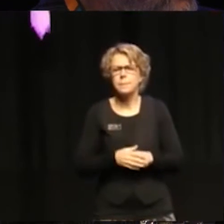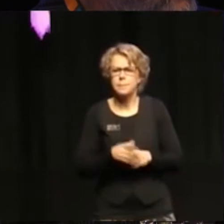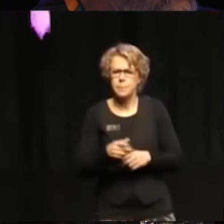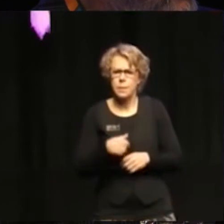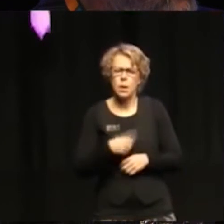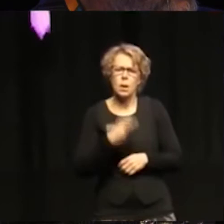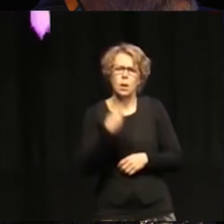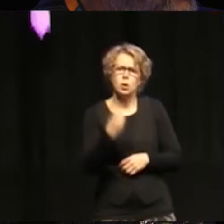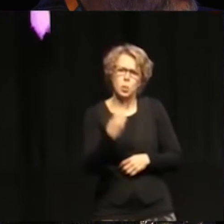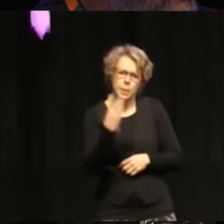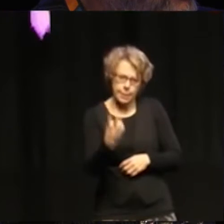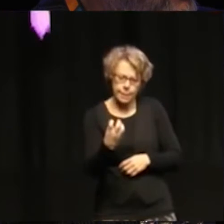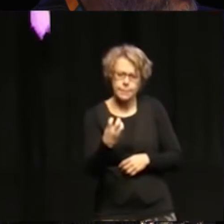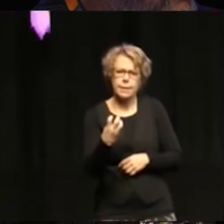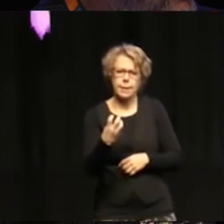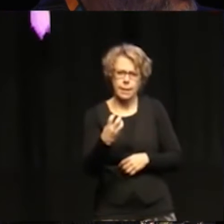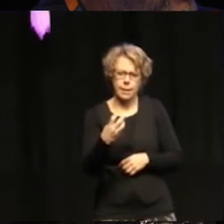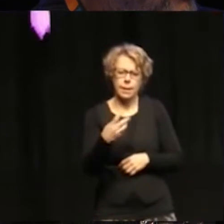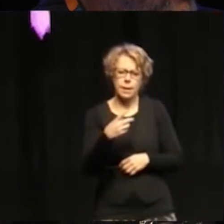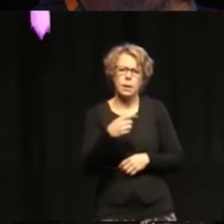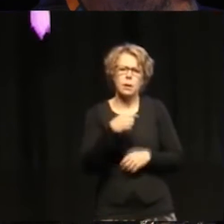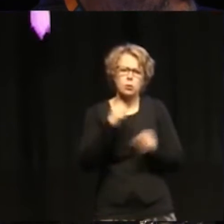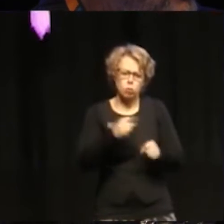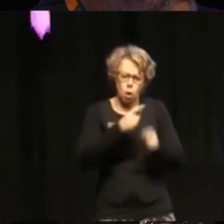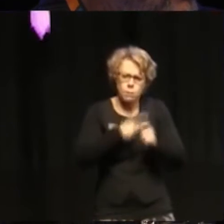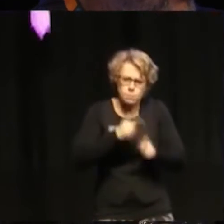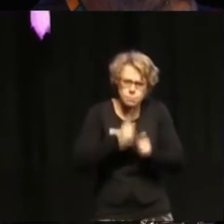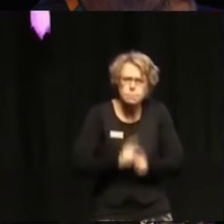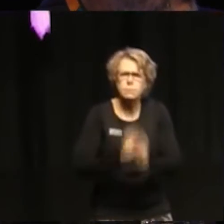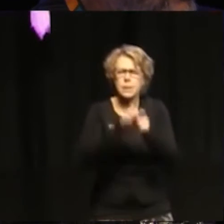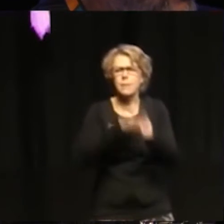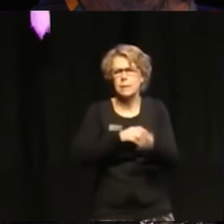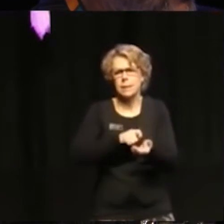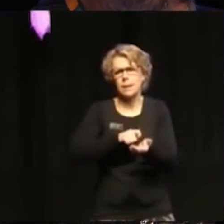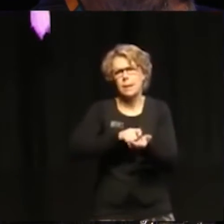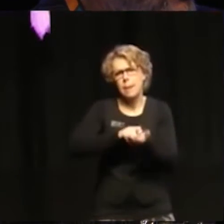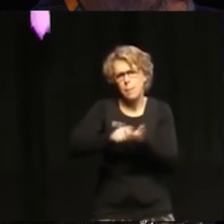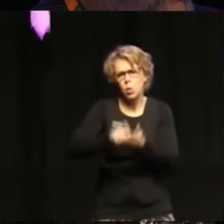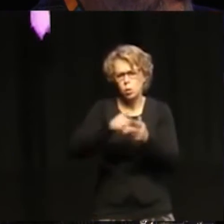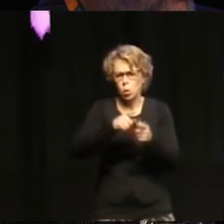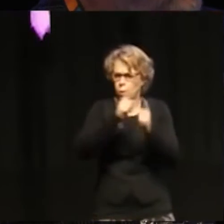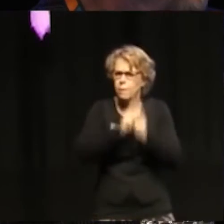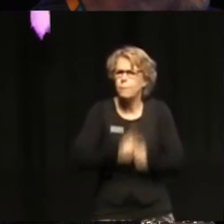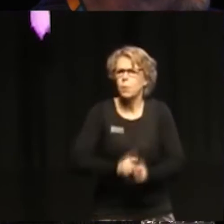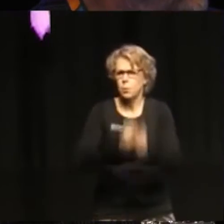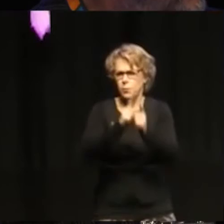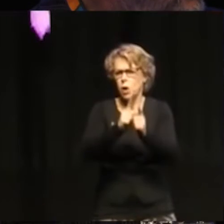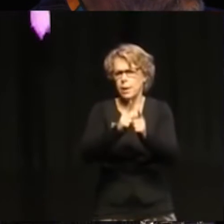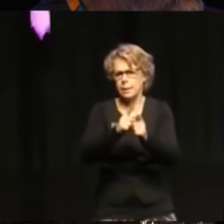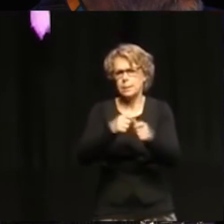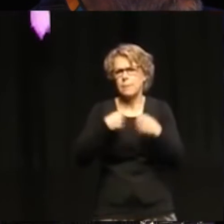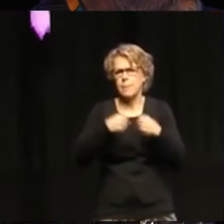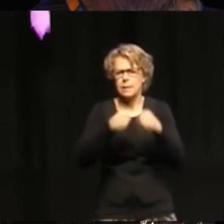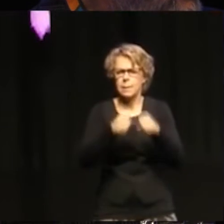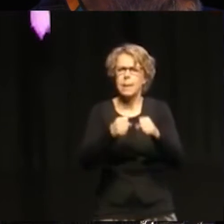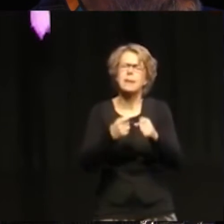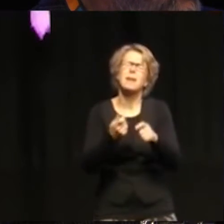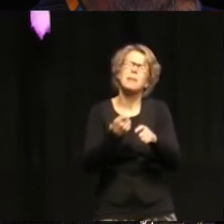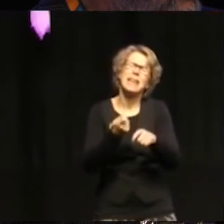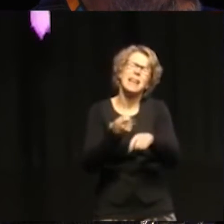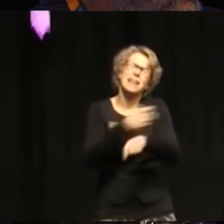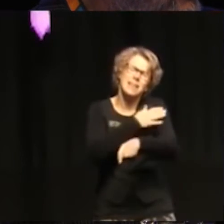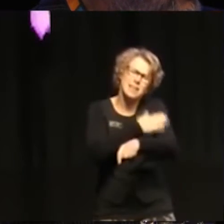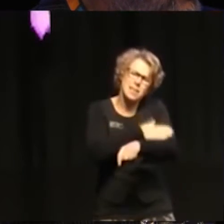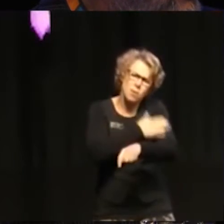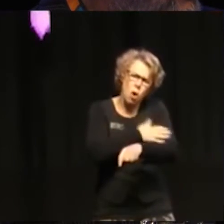comes with a follow-up and review mechanism. The language about follow-up and review is a bit vague, and many people